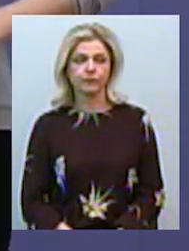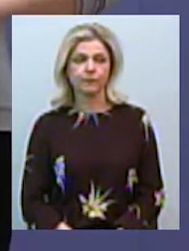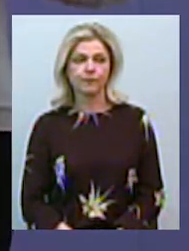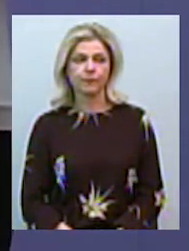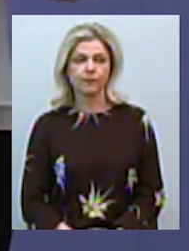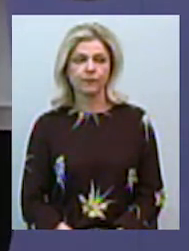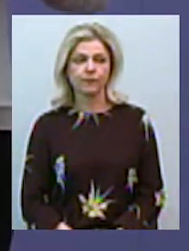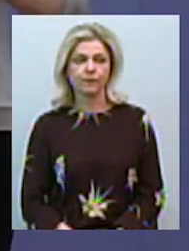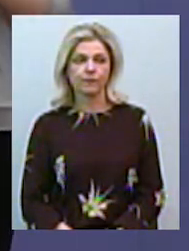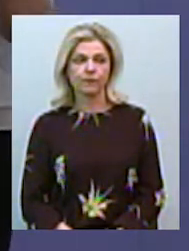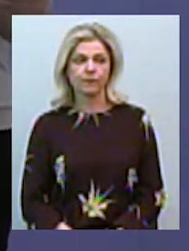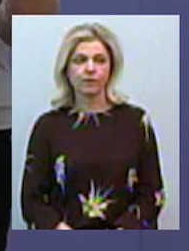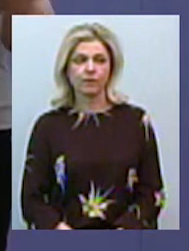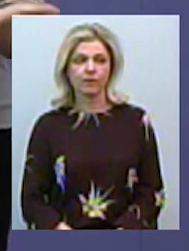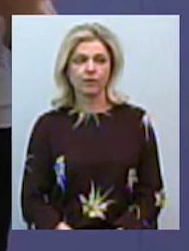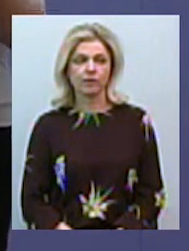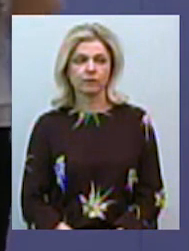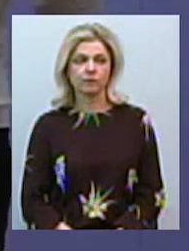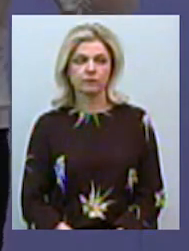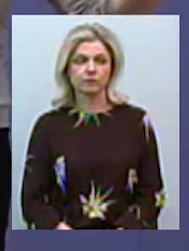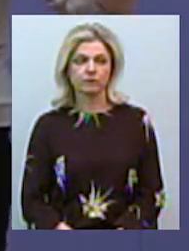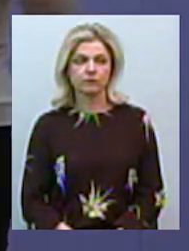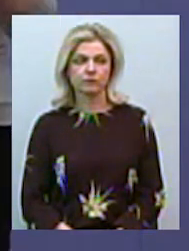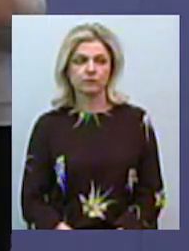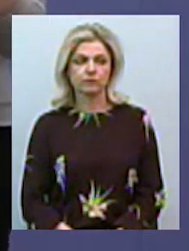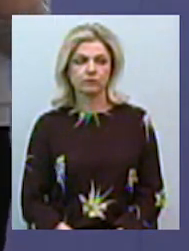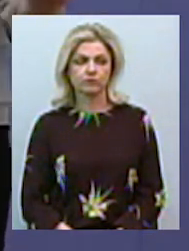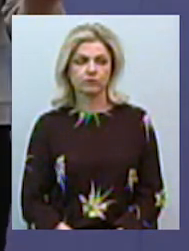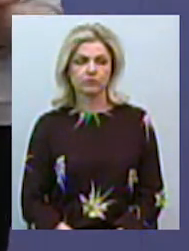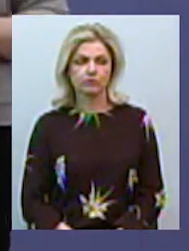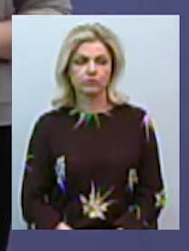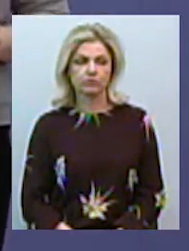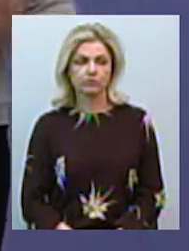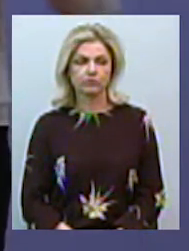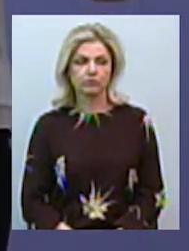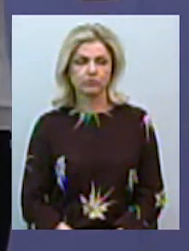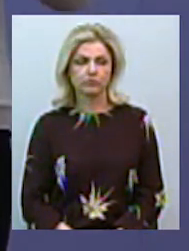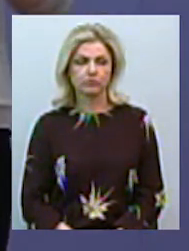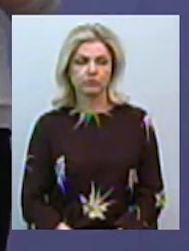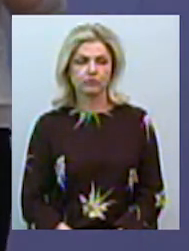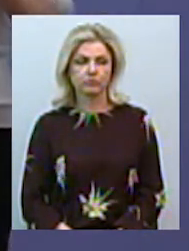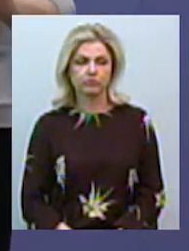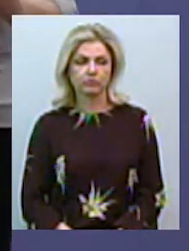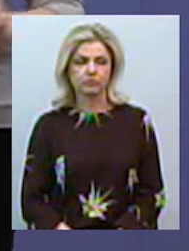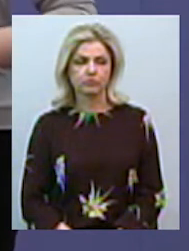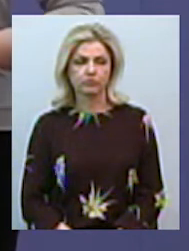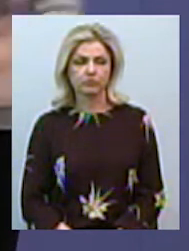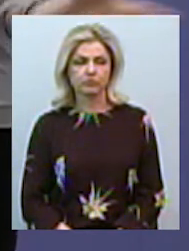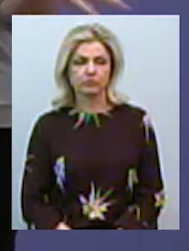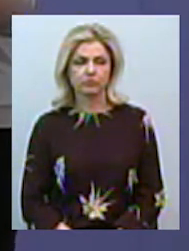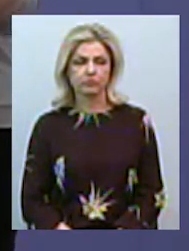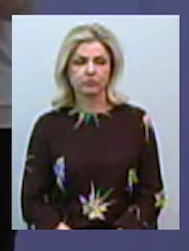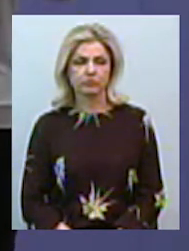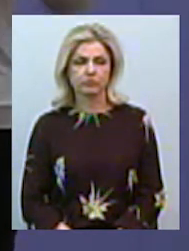сьогодні є в великій групі ризику. Тому захист цих людей – це наш з вами